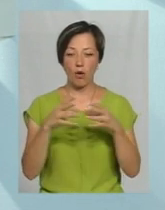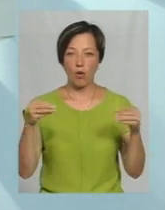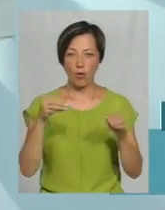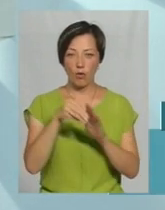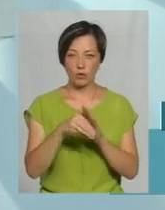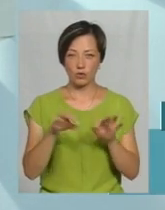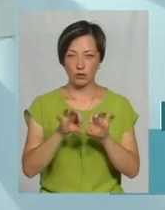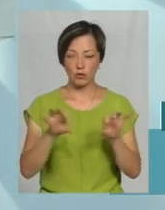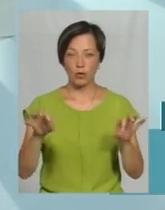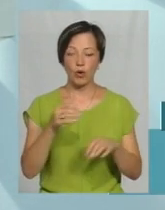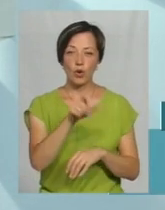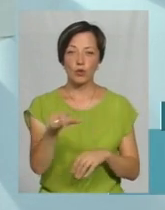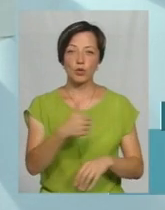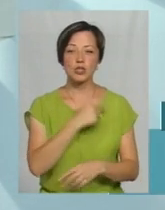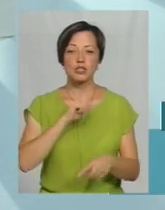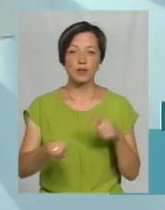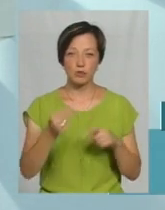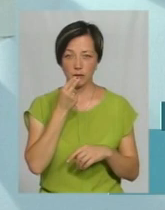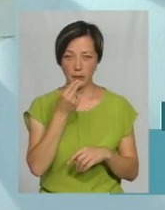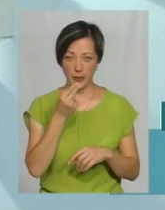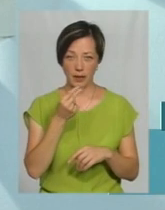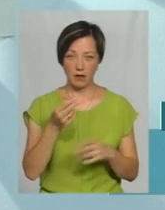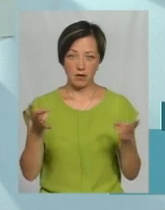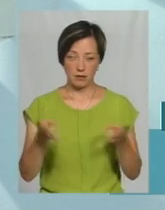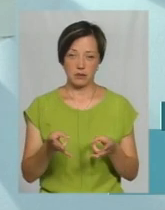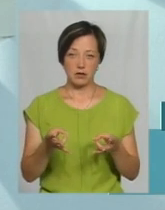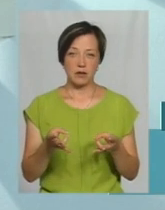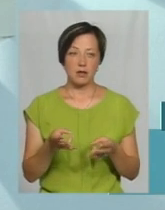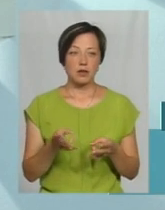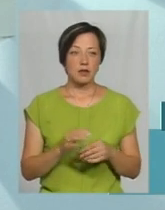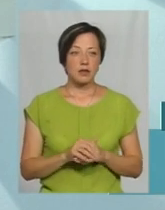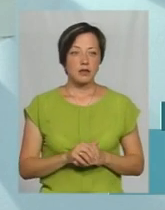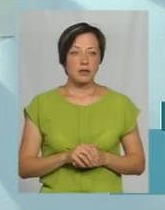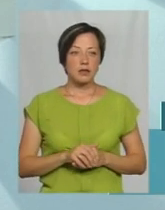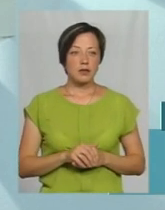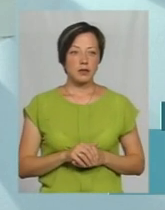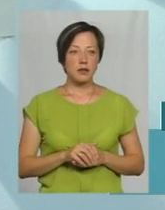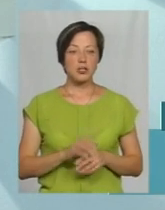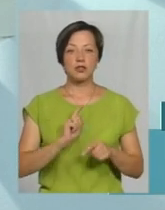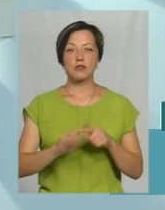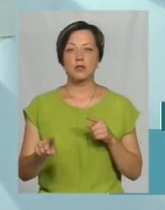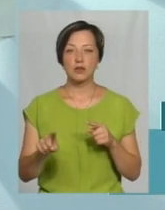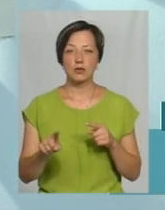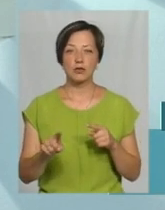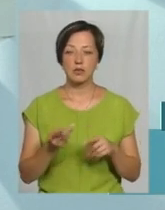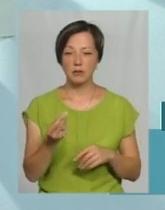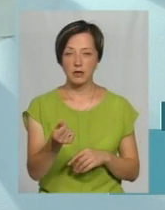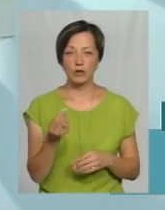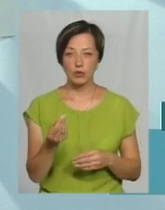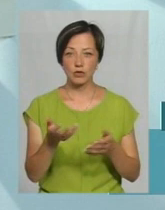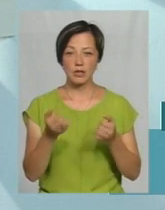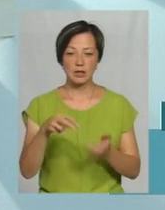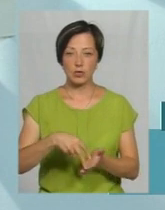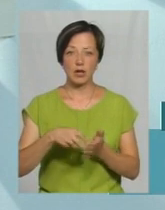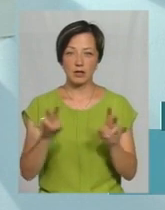хочуть швидко перекусити, швидко заплатити гроші. Тобто, не